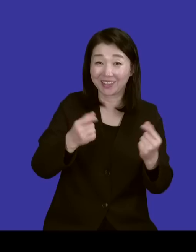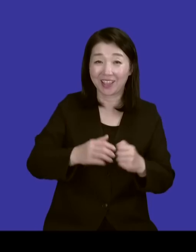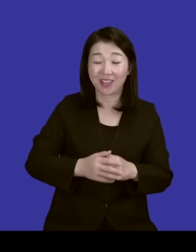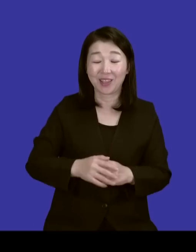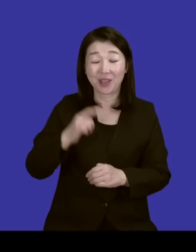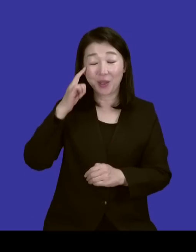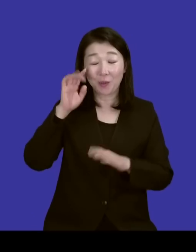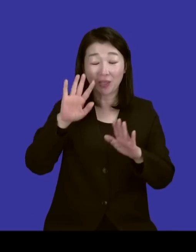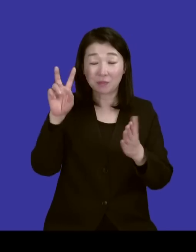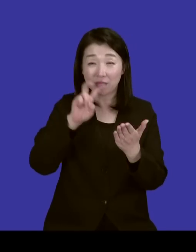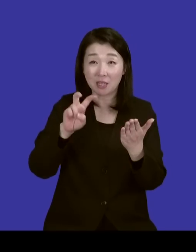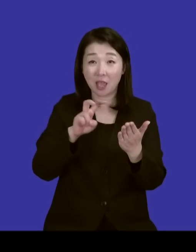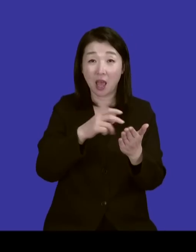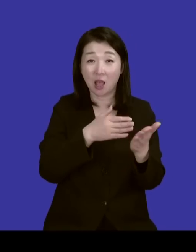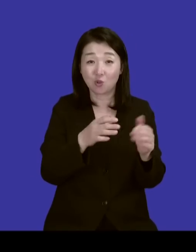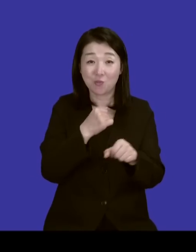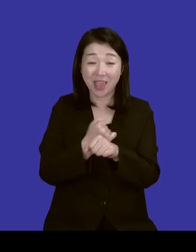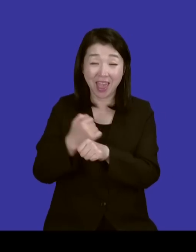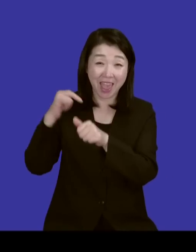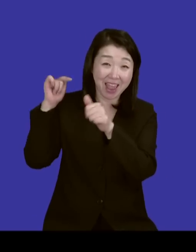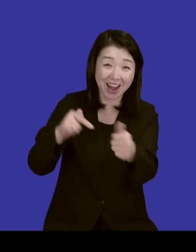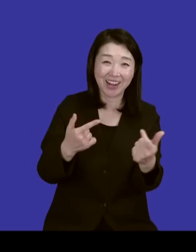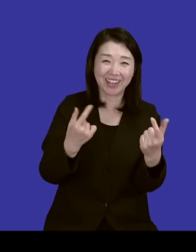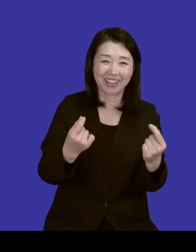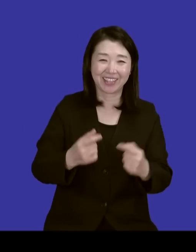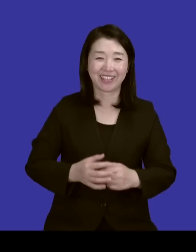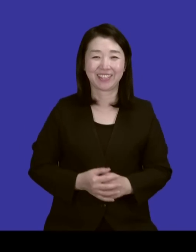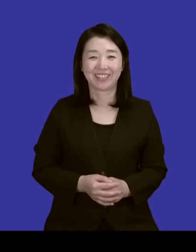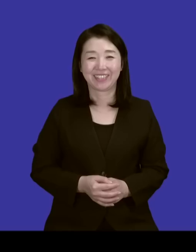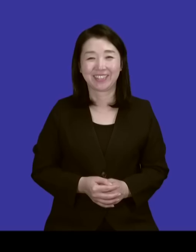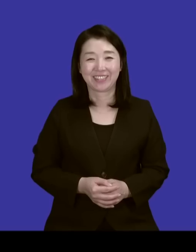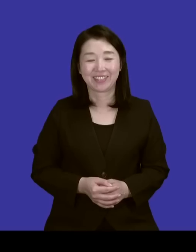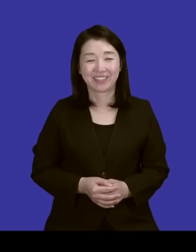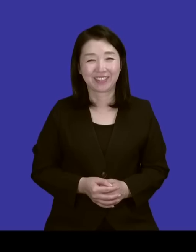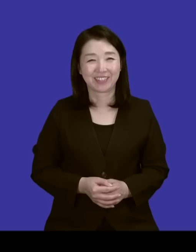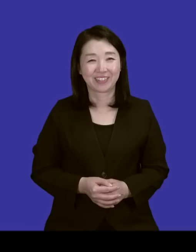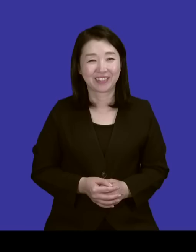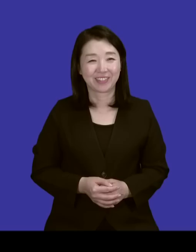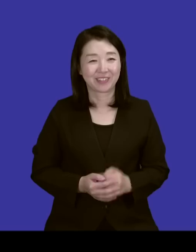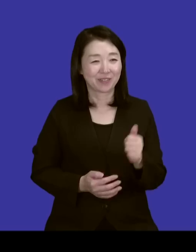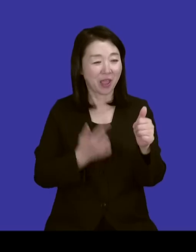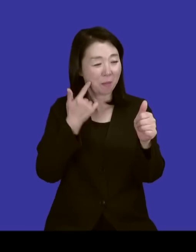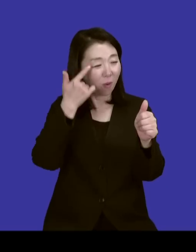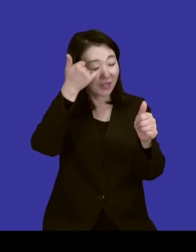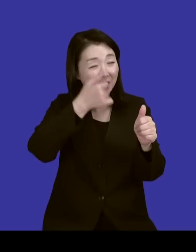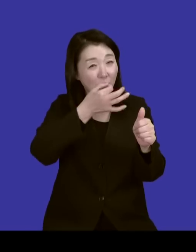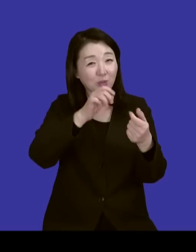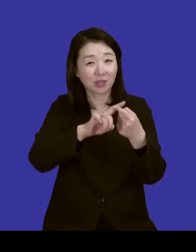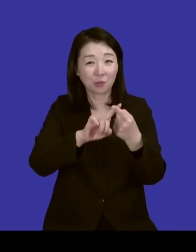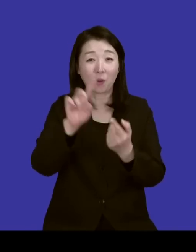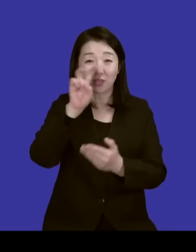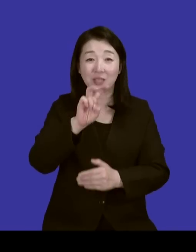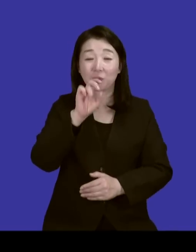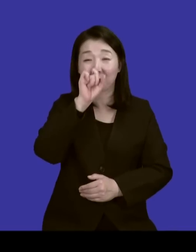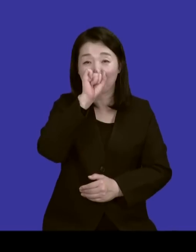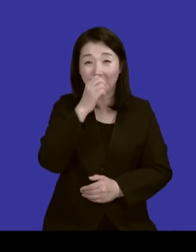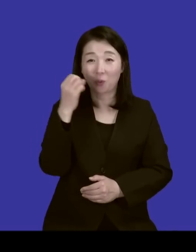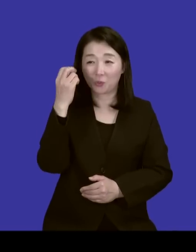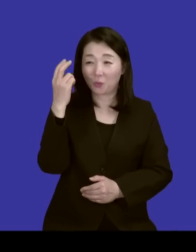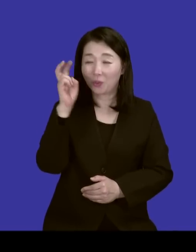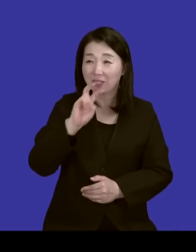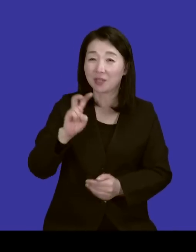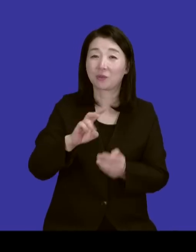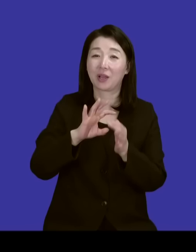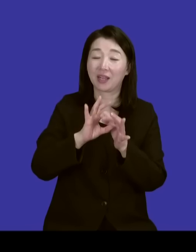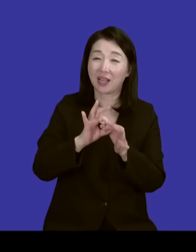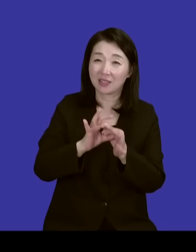찬양 준비해라 하실 것 같아요. 주 목사님의 목소리로 찬양도 좋고요. 또 찬양과 같은